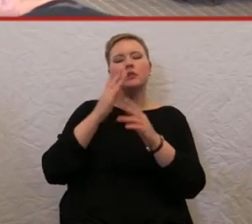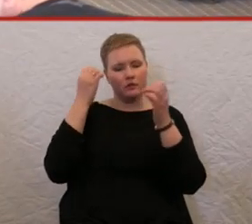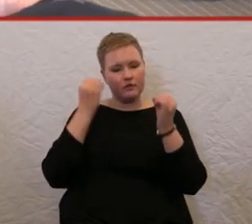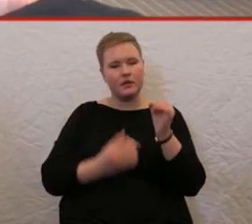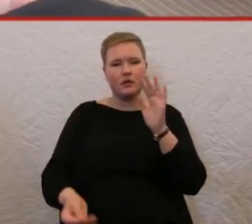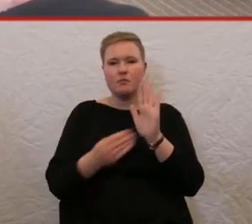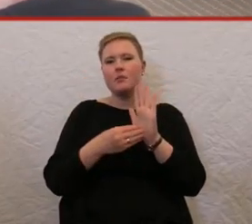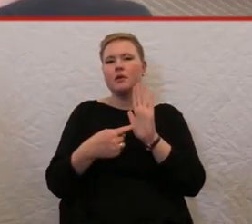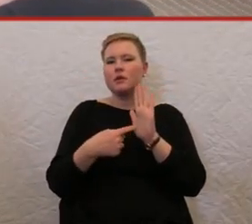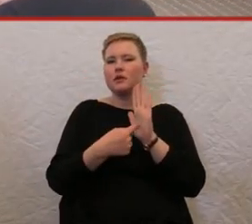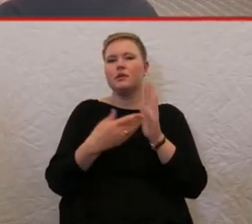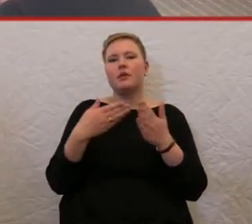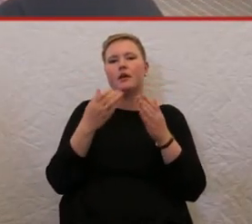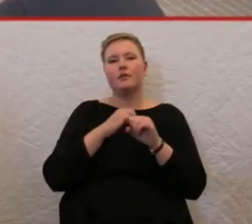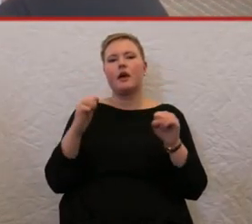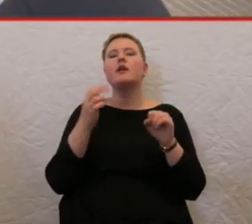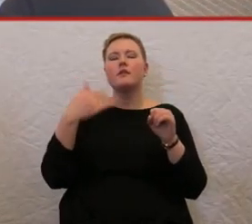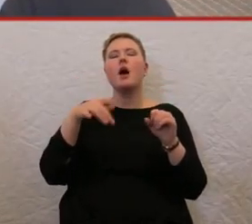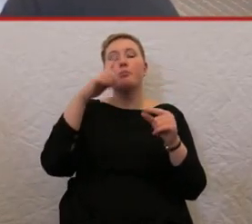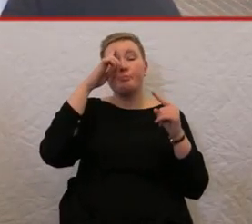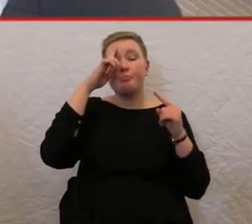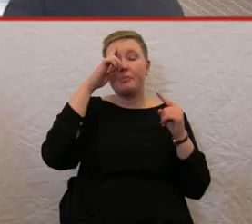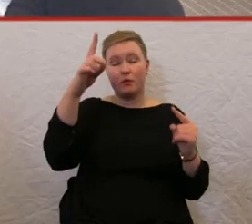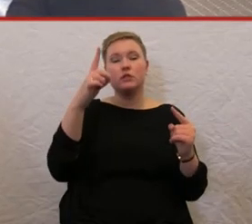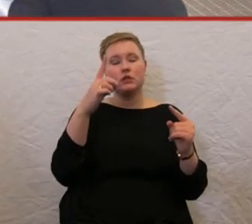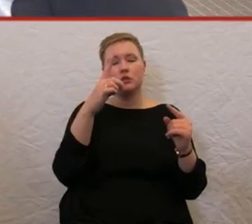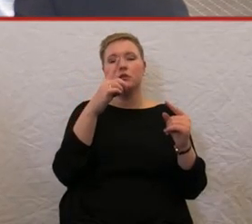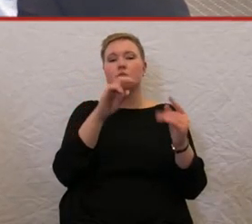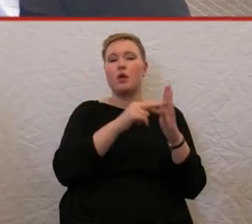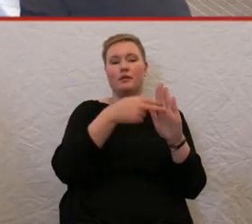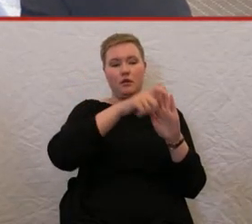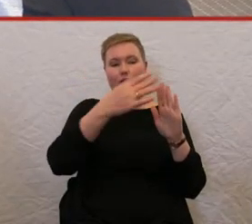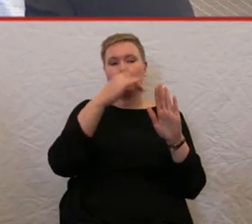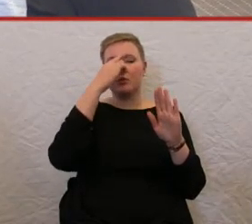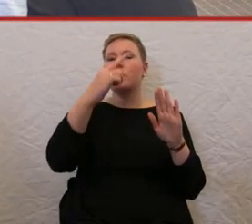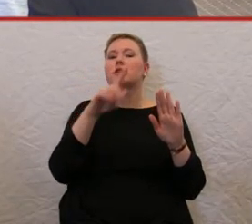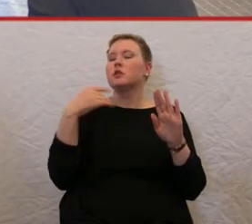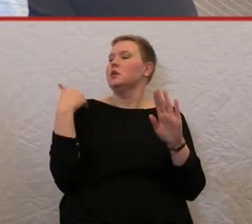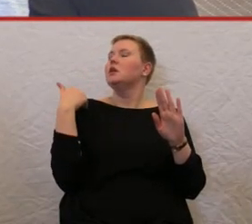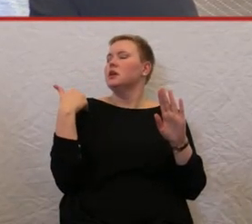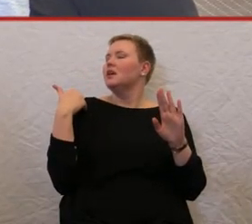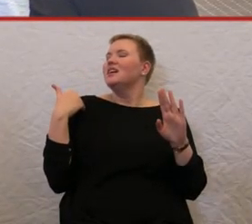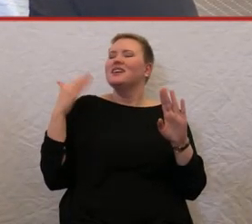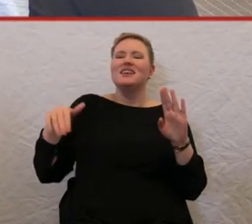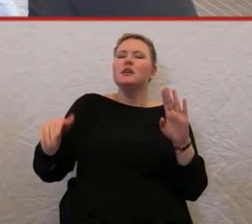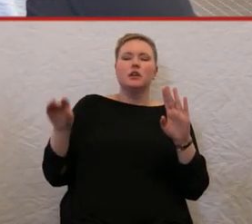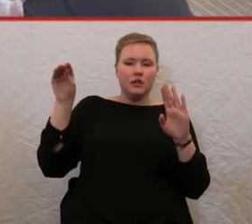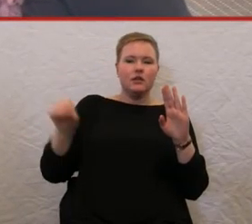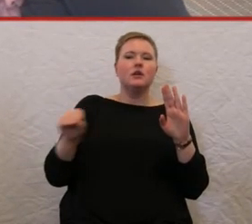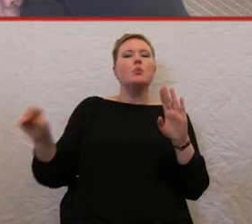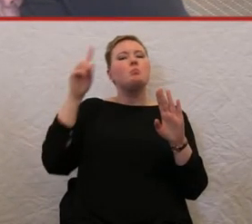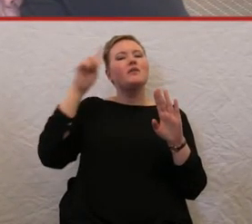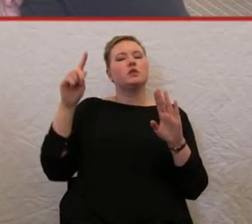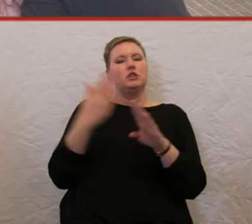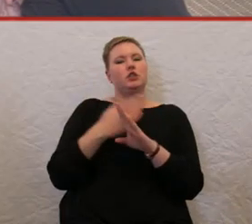Barrierefreiheit der Fernbusse. Das hat man bewusst ausgelassen. Das wurde nicht vergessen, sondern man hat gesagt, nee, wirtschaftlich ist zu teuer und wir lassen es